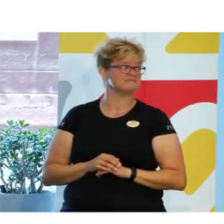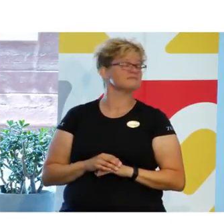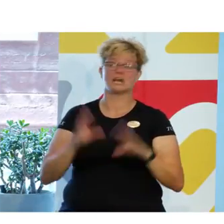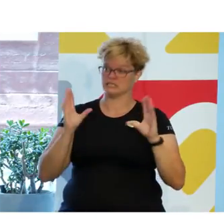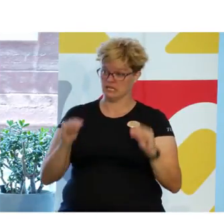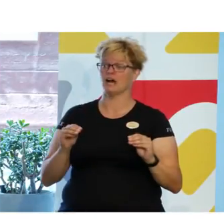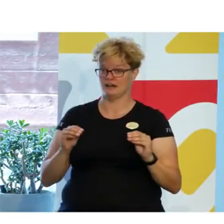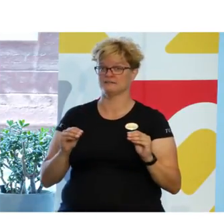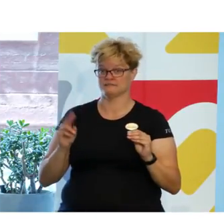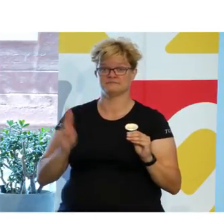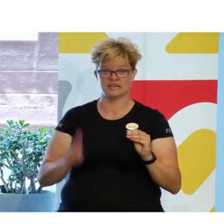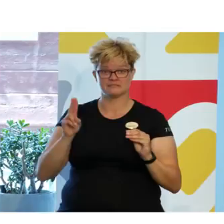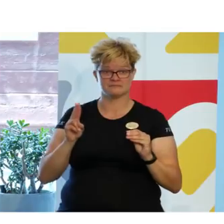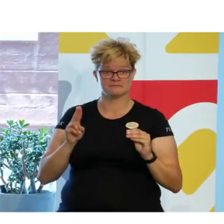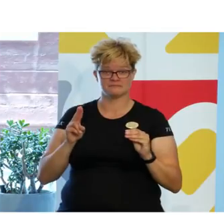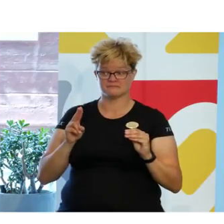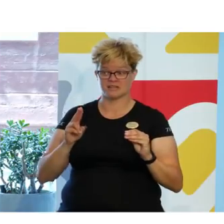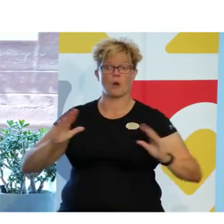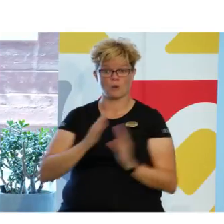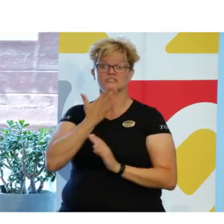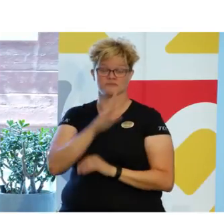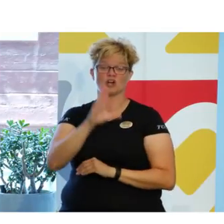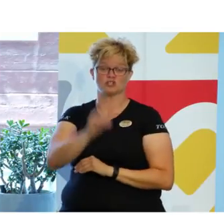Ja. Är det korta svaret?